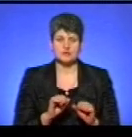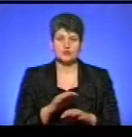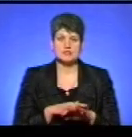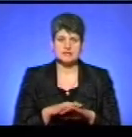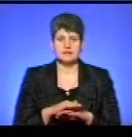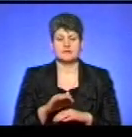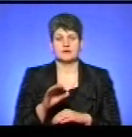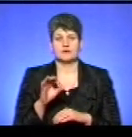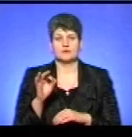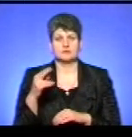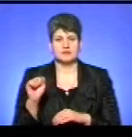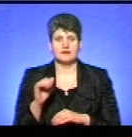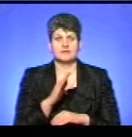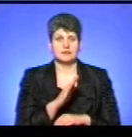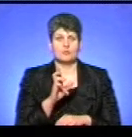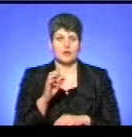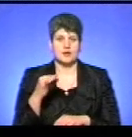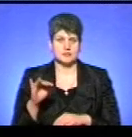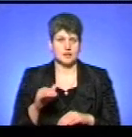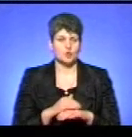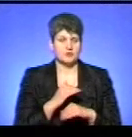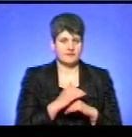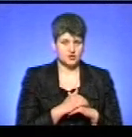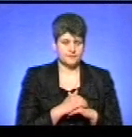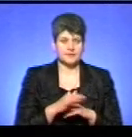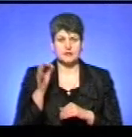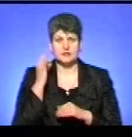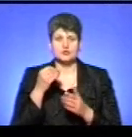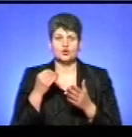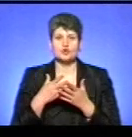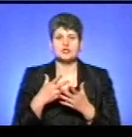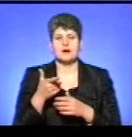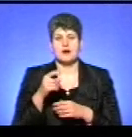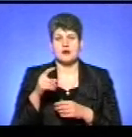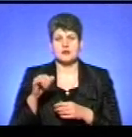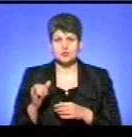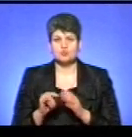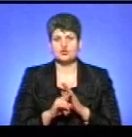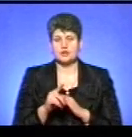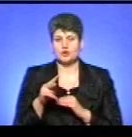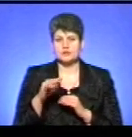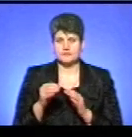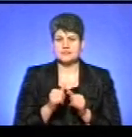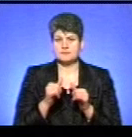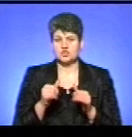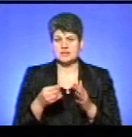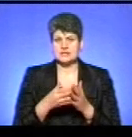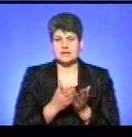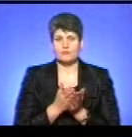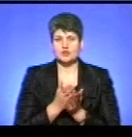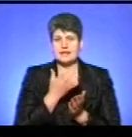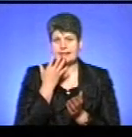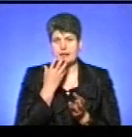Боярський. Доброго вечора вам. Доброго вечора. Нагадаю, через здорожчання природного газу спочатку листопада зросли тарифи на послуги